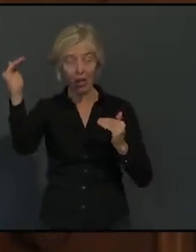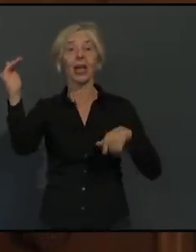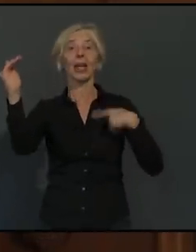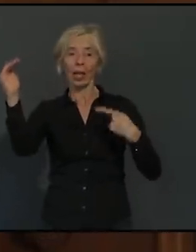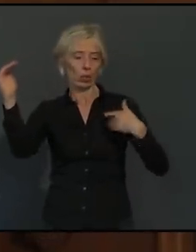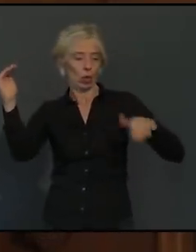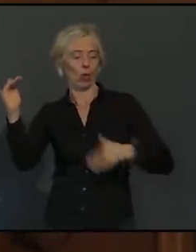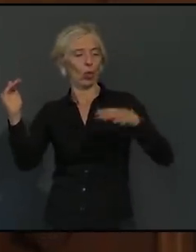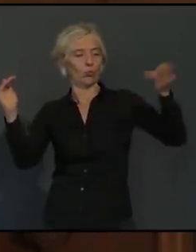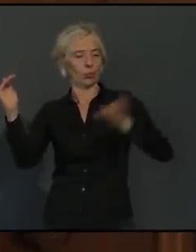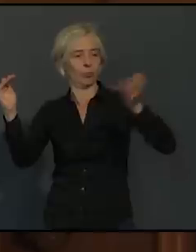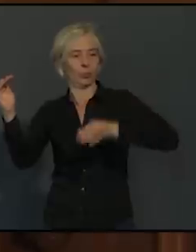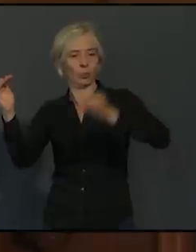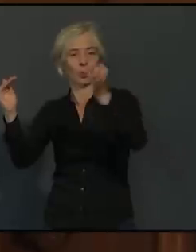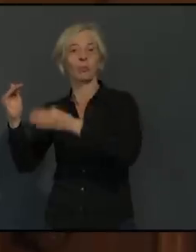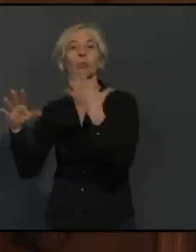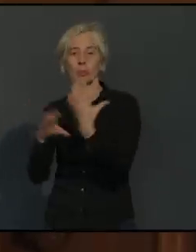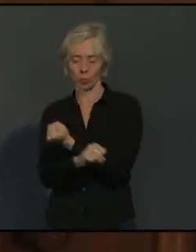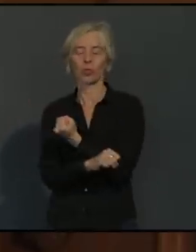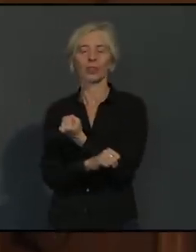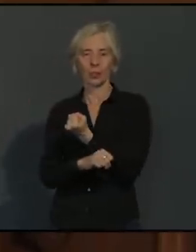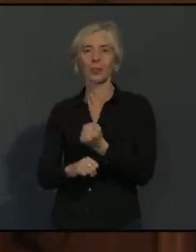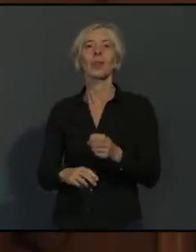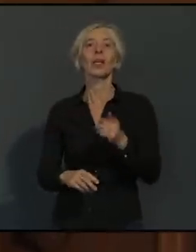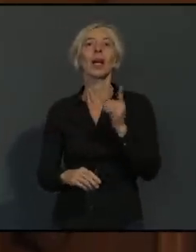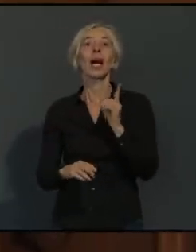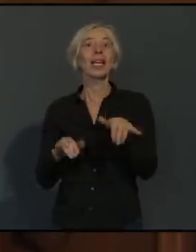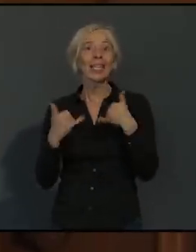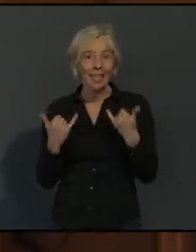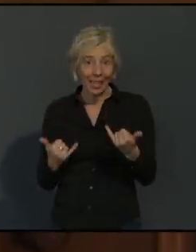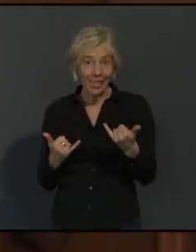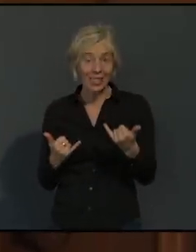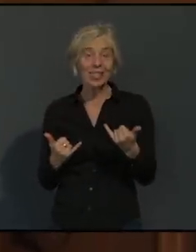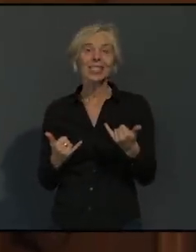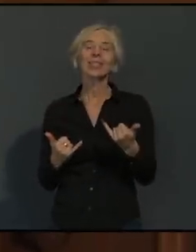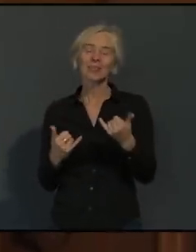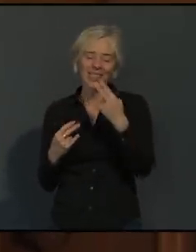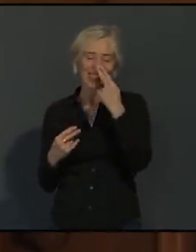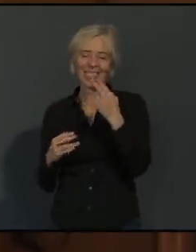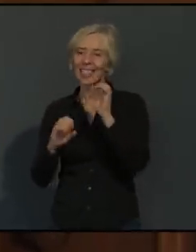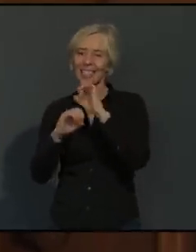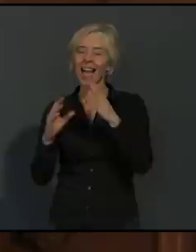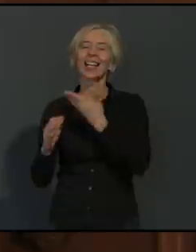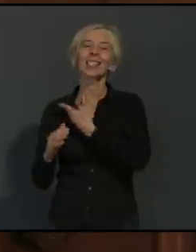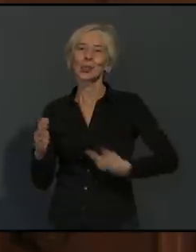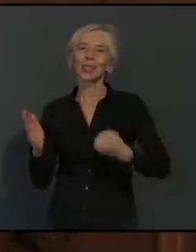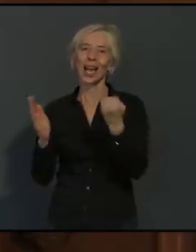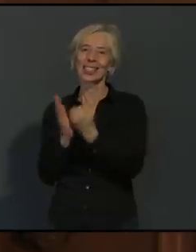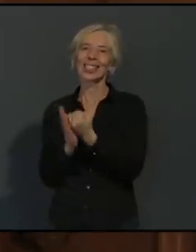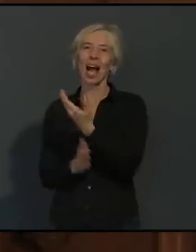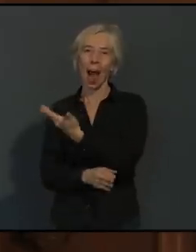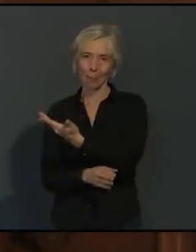sind, die Aufgabe zu bewältigen. Natürlich ist das Verhältnis vom Fachpersonal zu Hilfspersonal dadurch verrutscht in Richtung